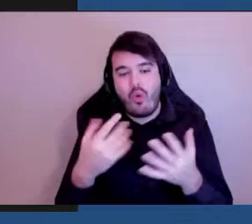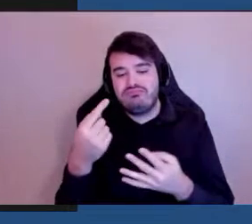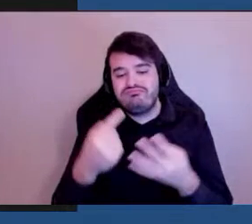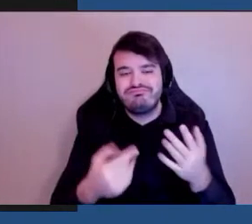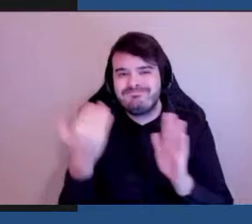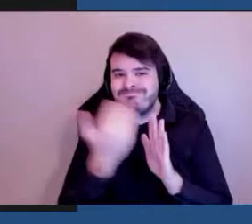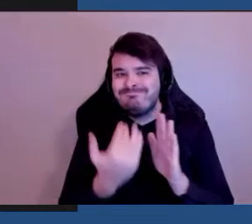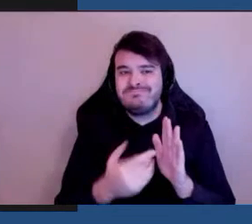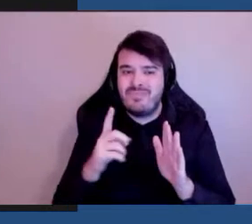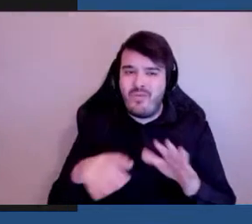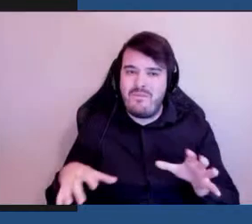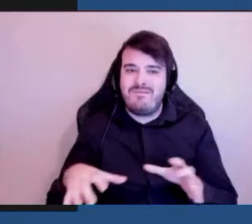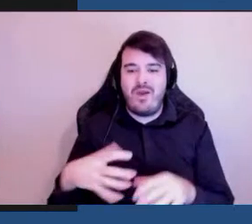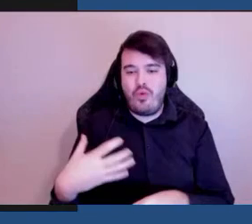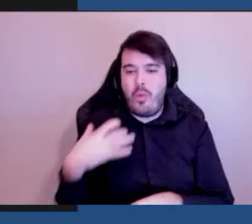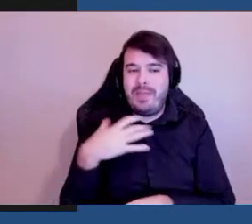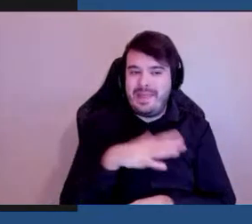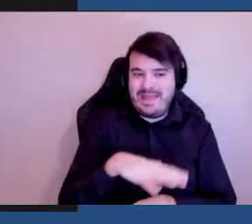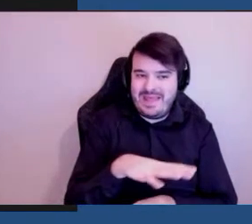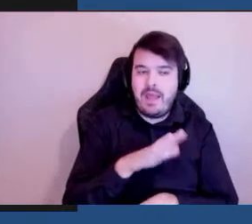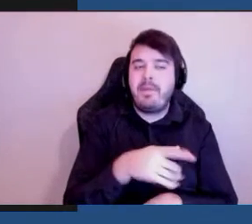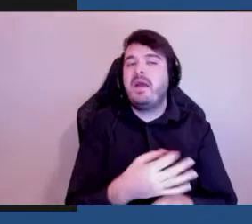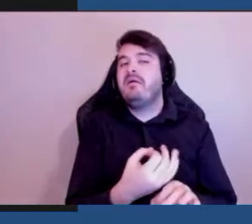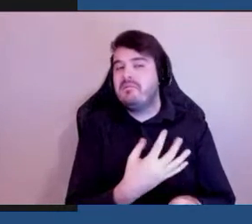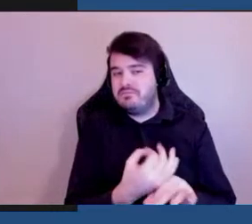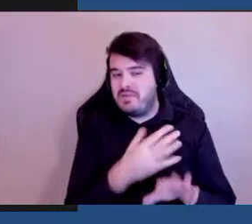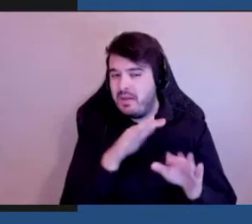j'ai aussi reçu leur rétroaction